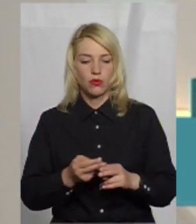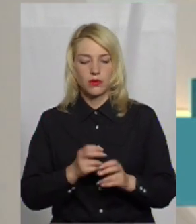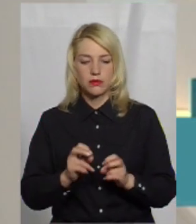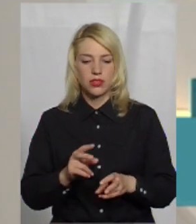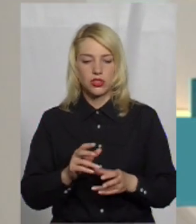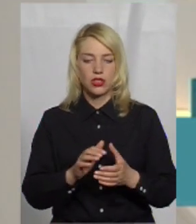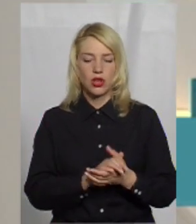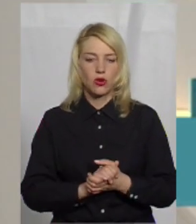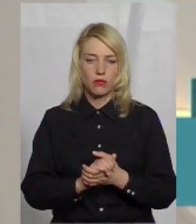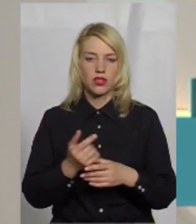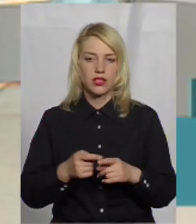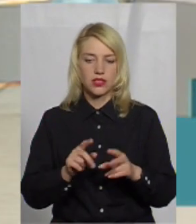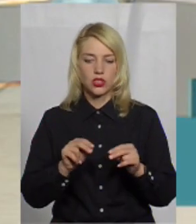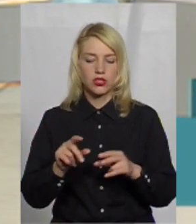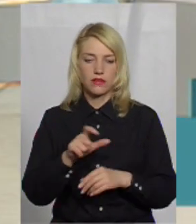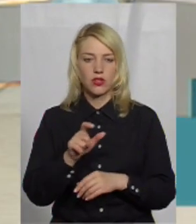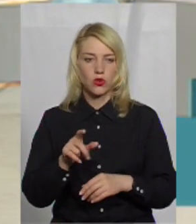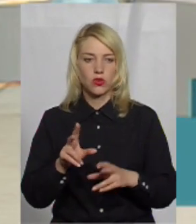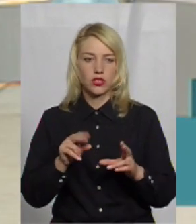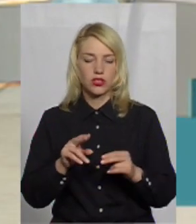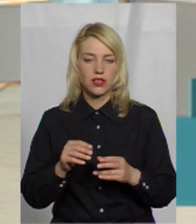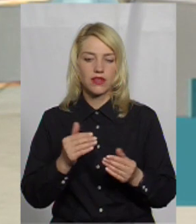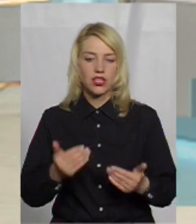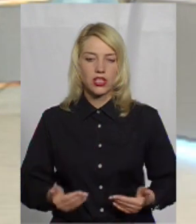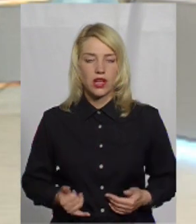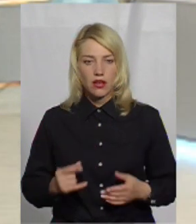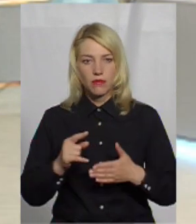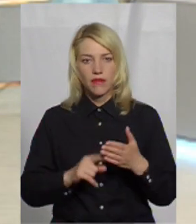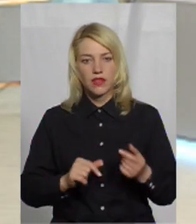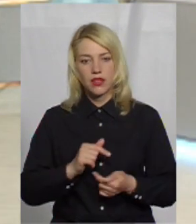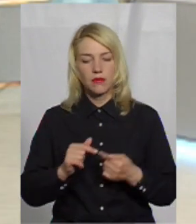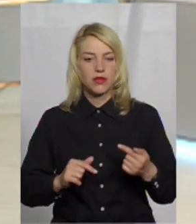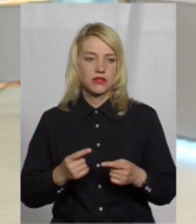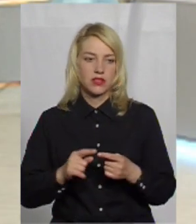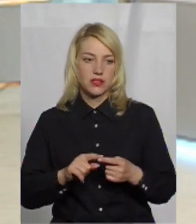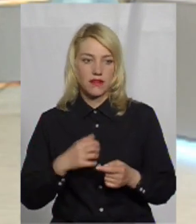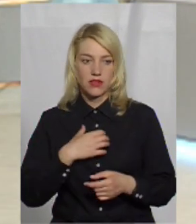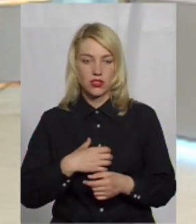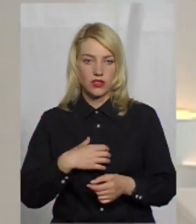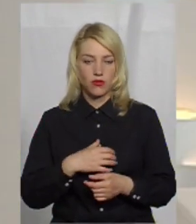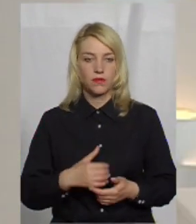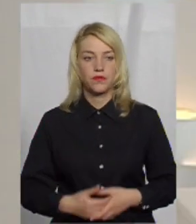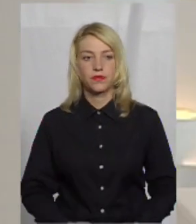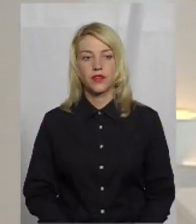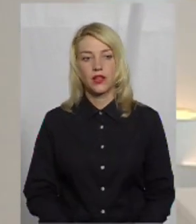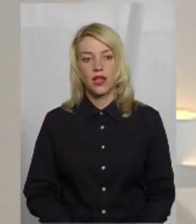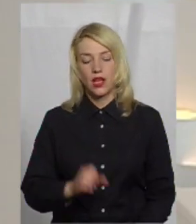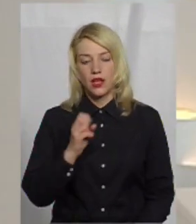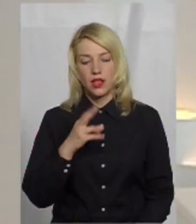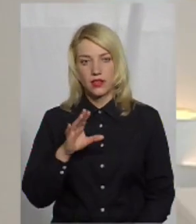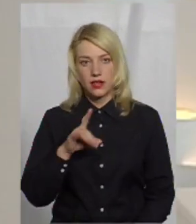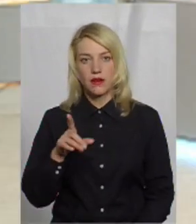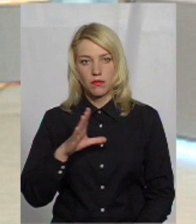щасливі люди, щасливе життя і впевнений бізнес, що немаловажливо. Пане Індрію, ви були на